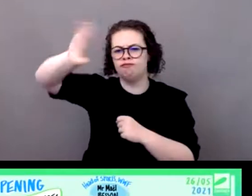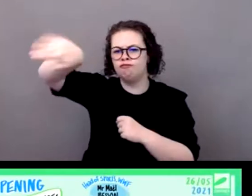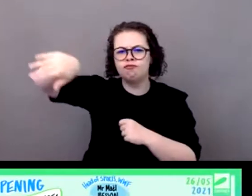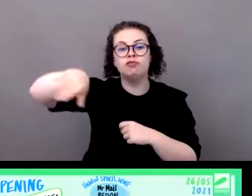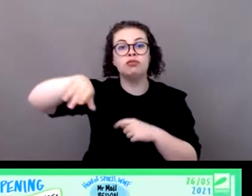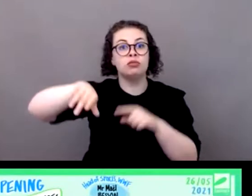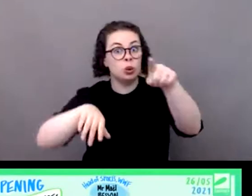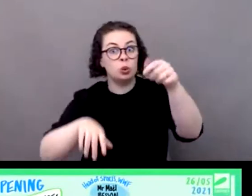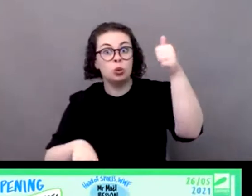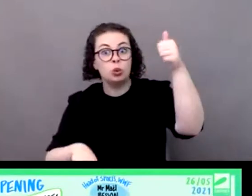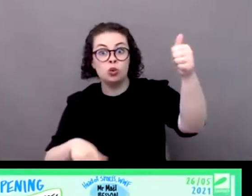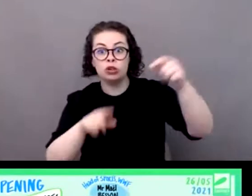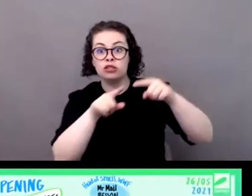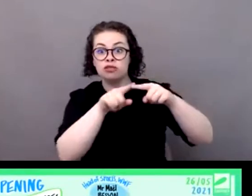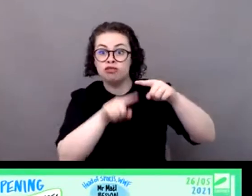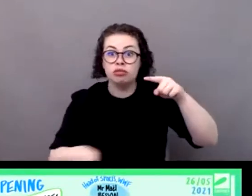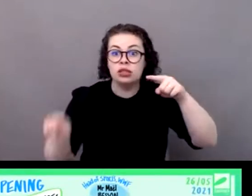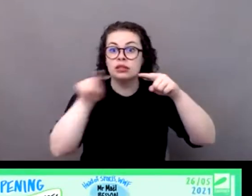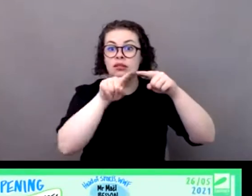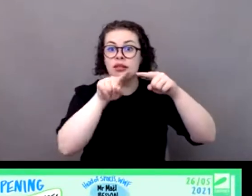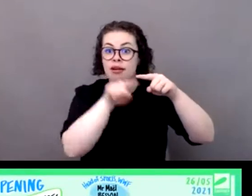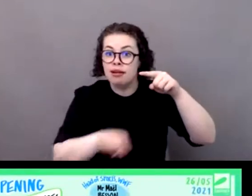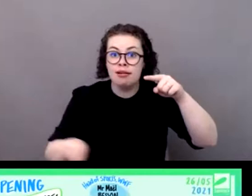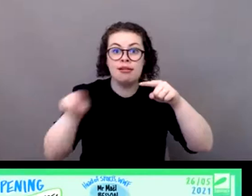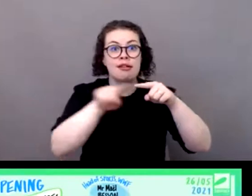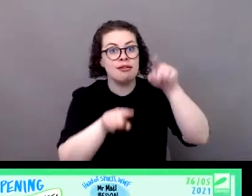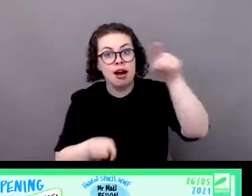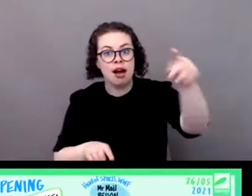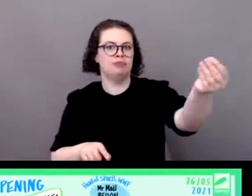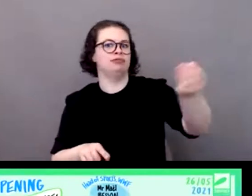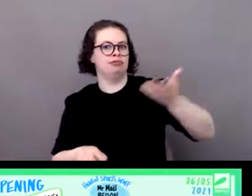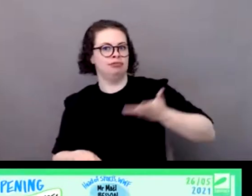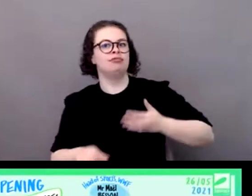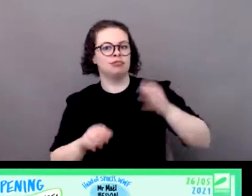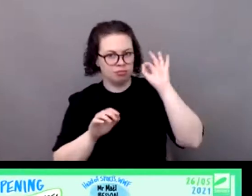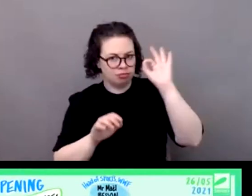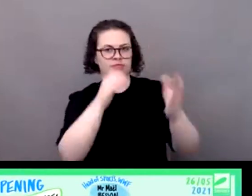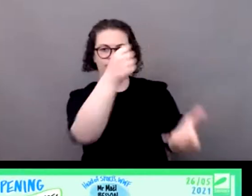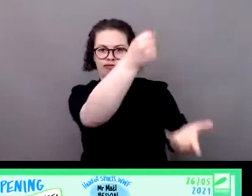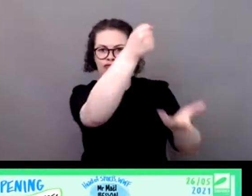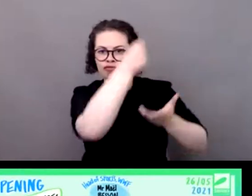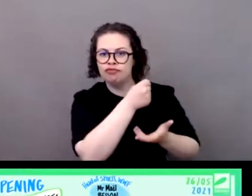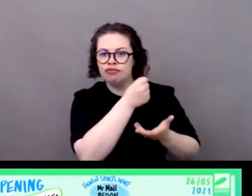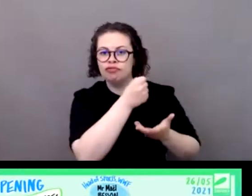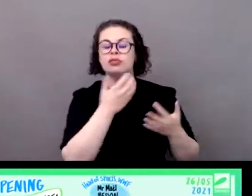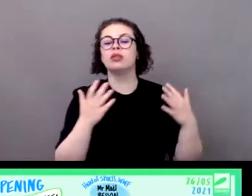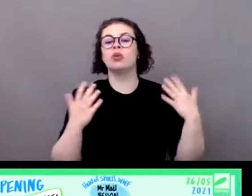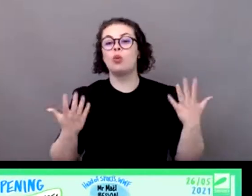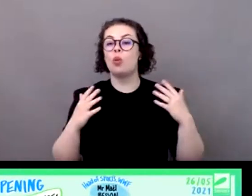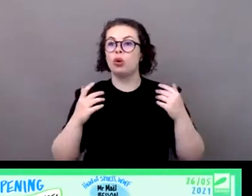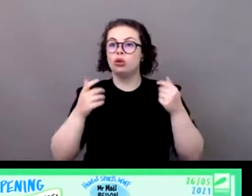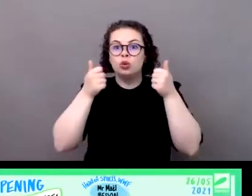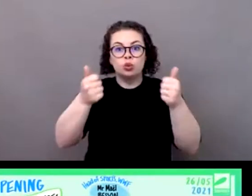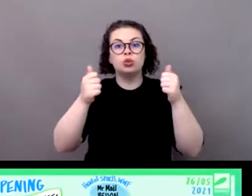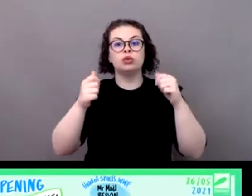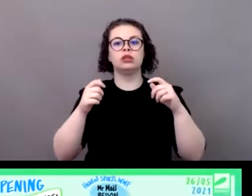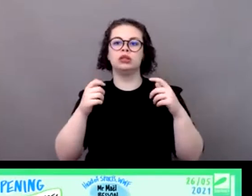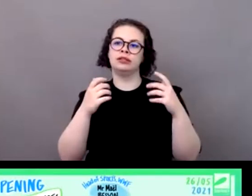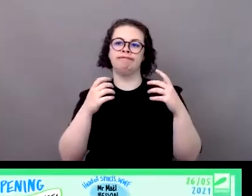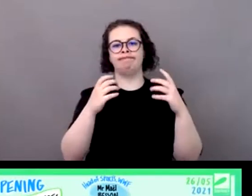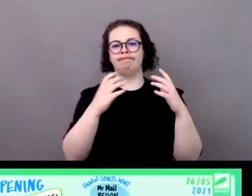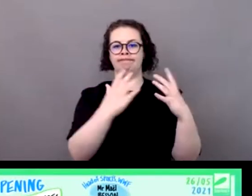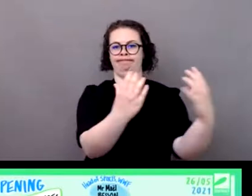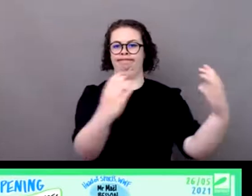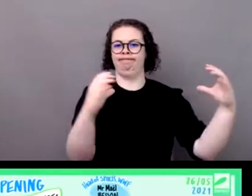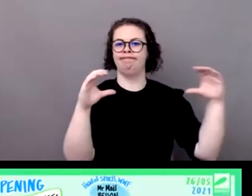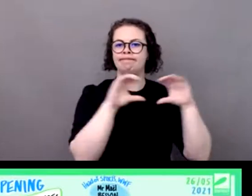le désert ou de surf à l'autre bout du monde ça continue à construire un idéal de pratique qui est